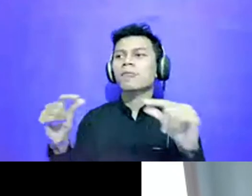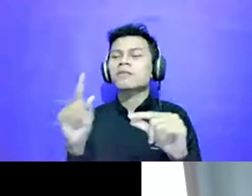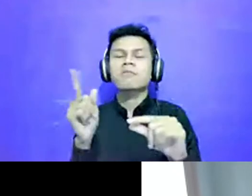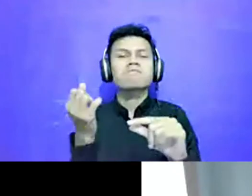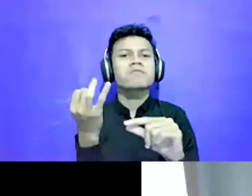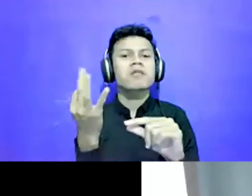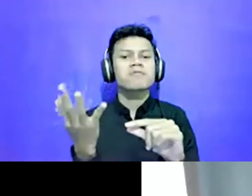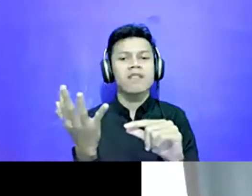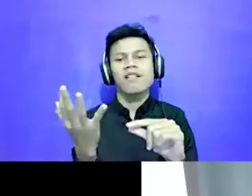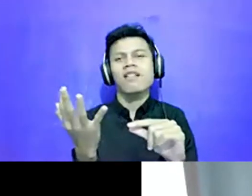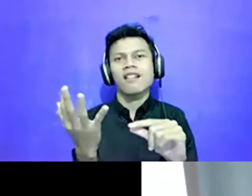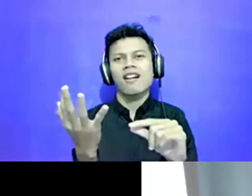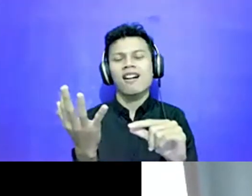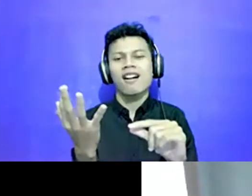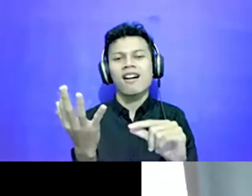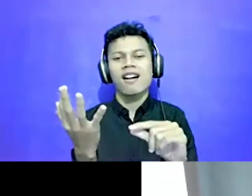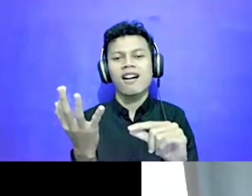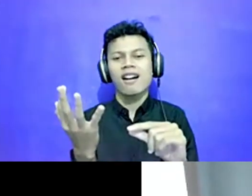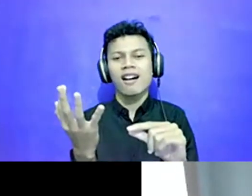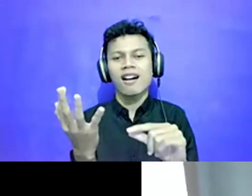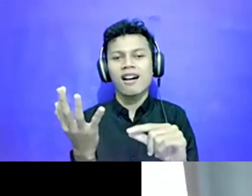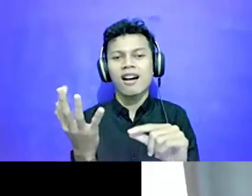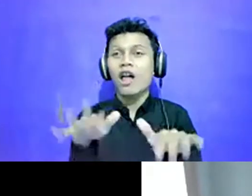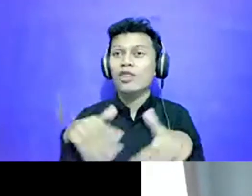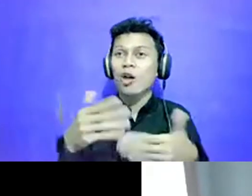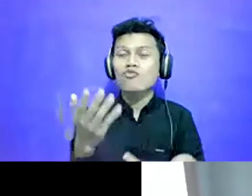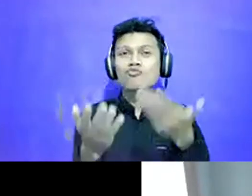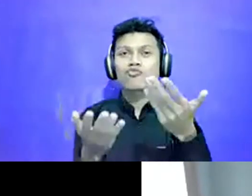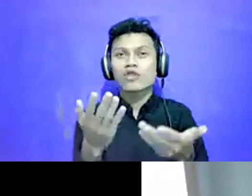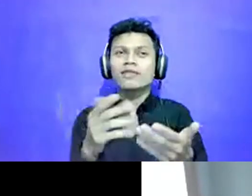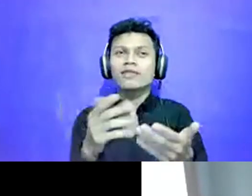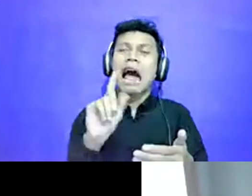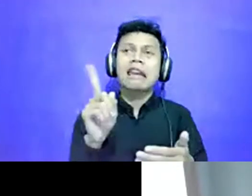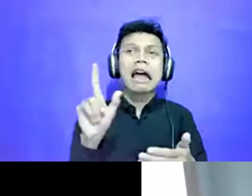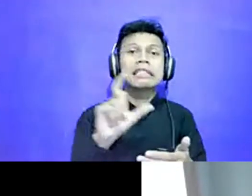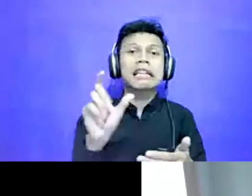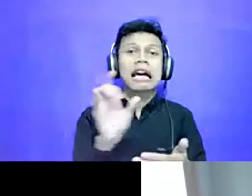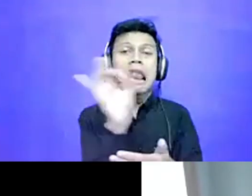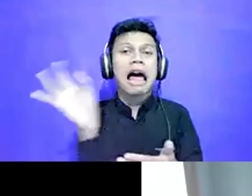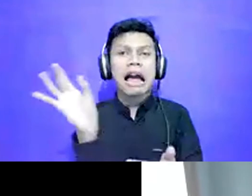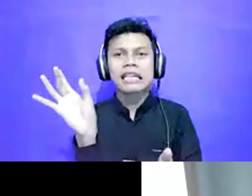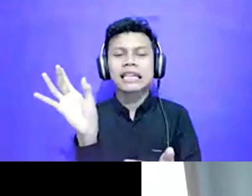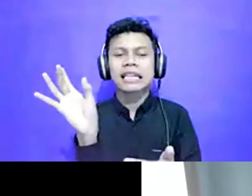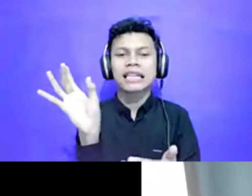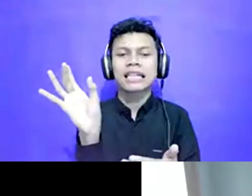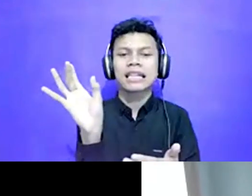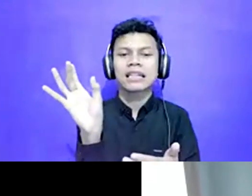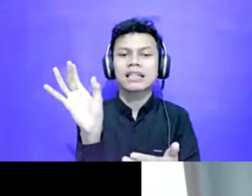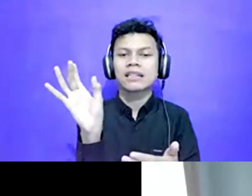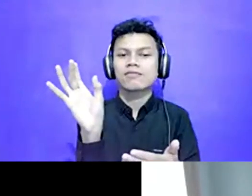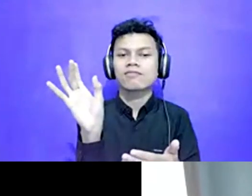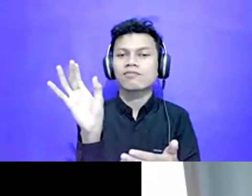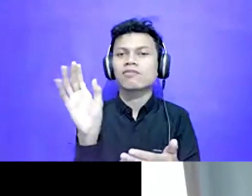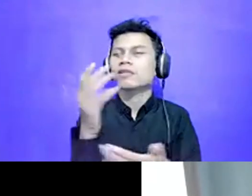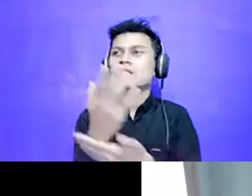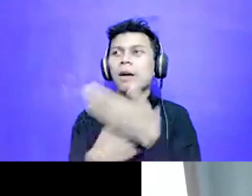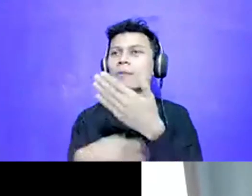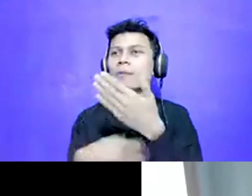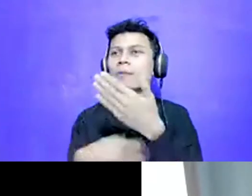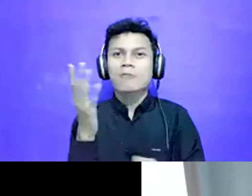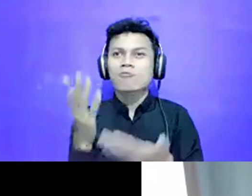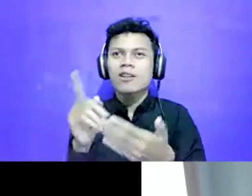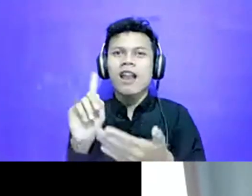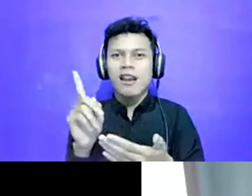yang tuli, kemudian juga mungkin ada cara lain untuk menyampaikan itu dengan teman-teman yang disabilitas yang lainnya.